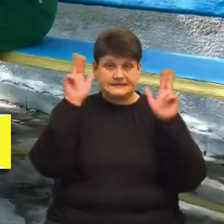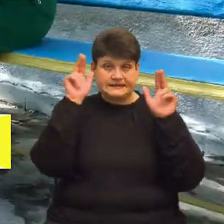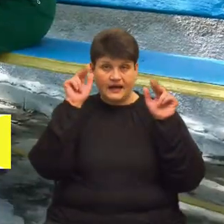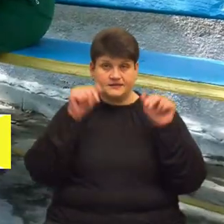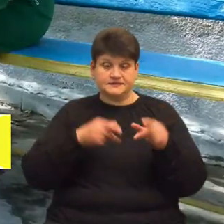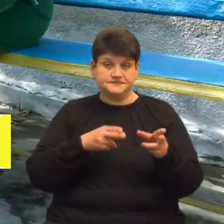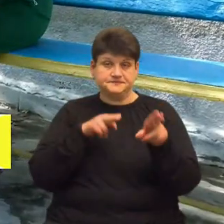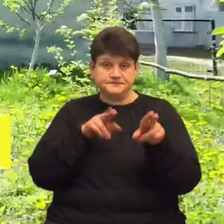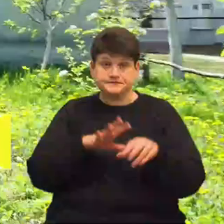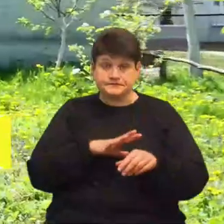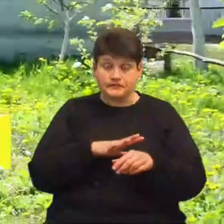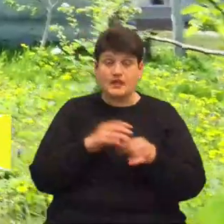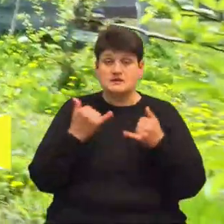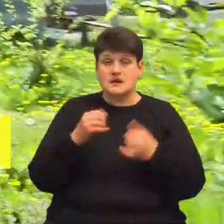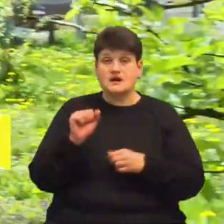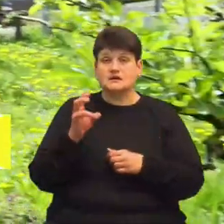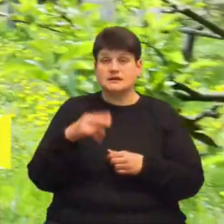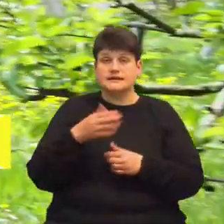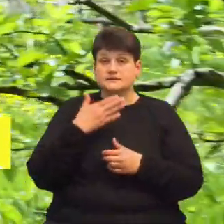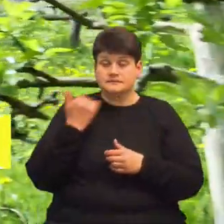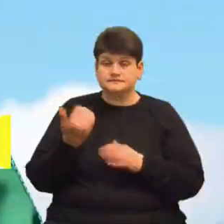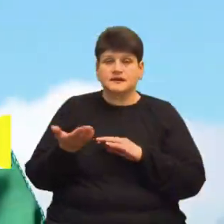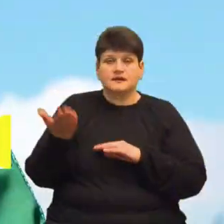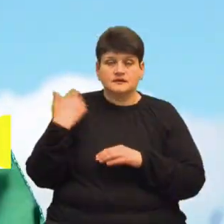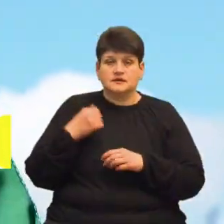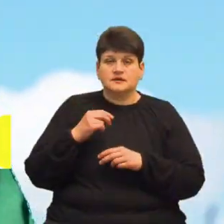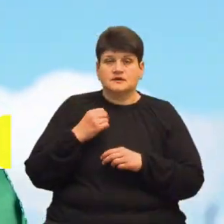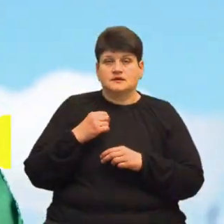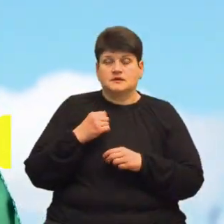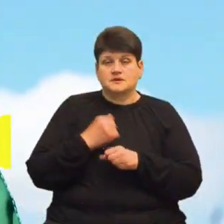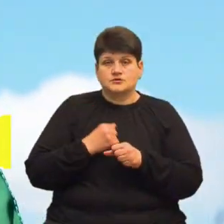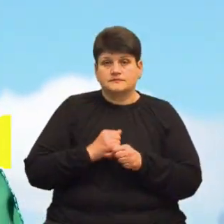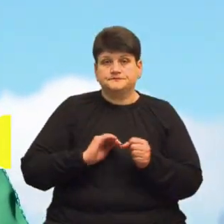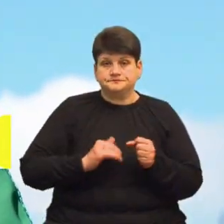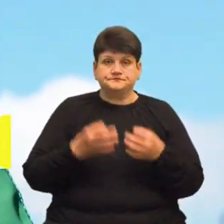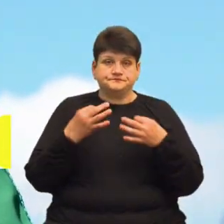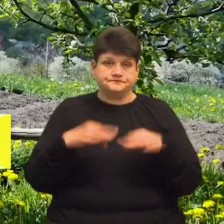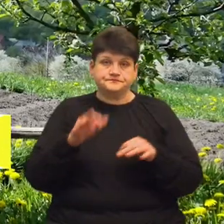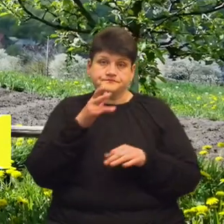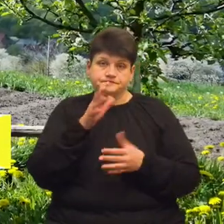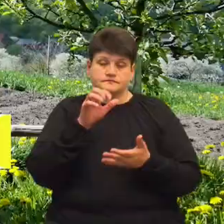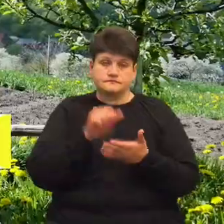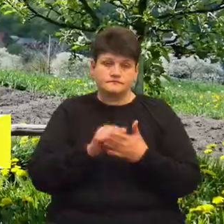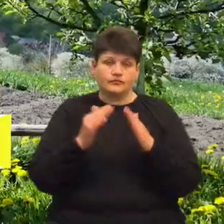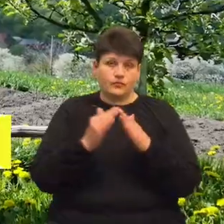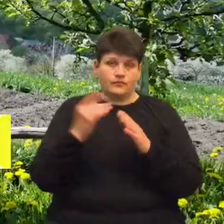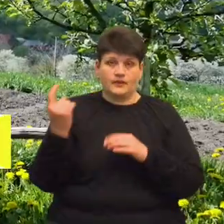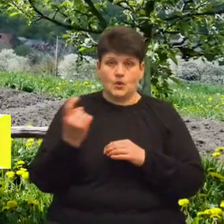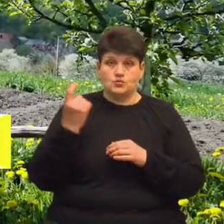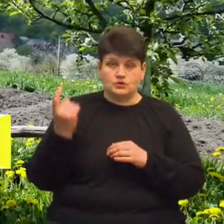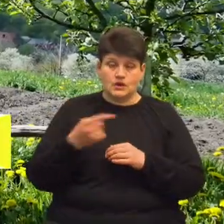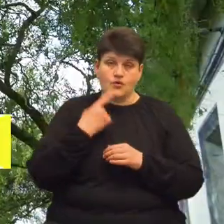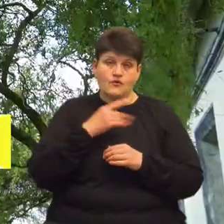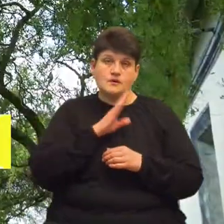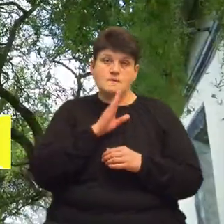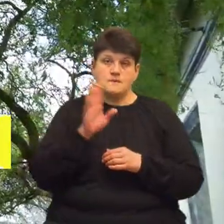правда? Зараз його Андріка нема. До війни Андрій працював підприємцем. У вільний від роботи час займався домашнім господарством, розповідає